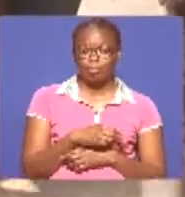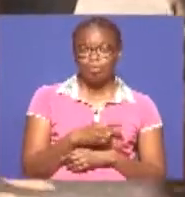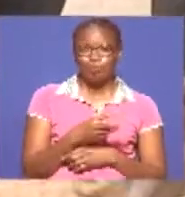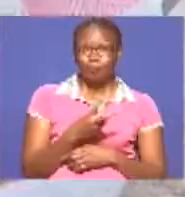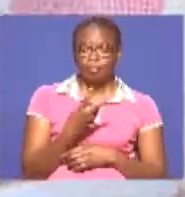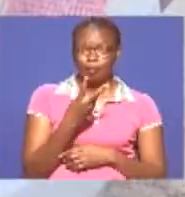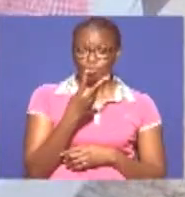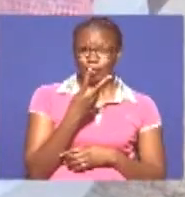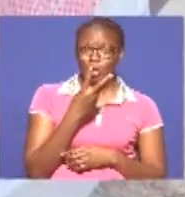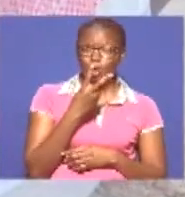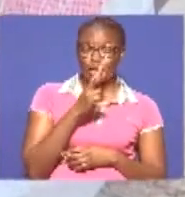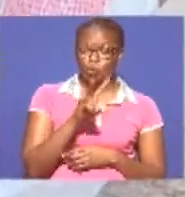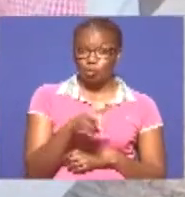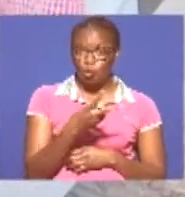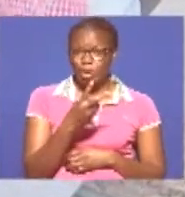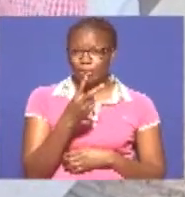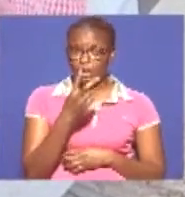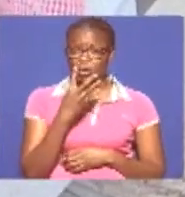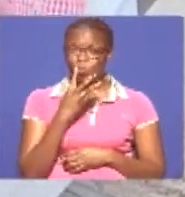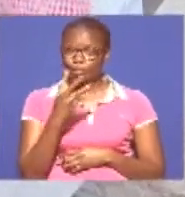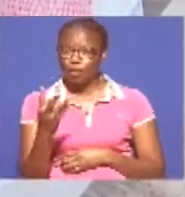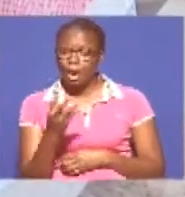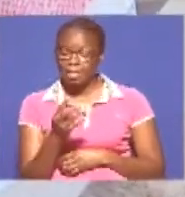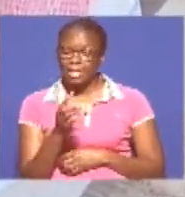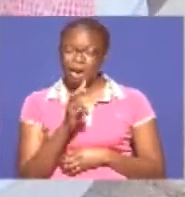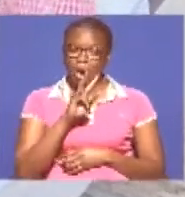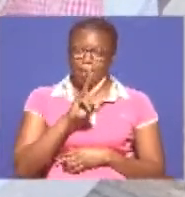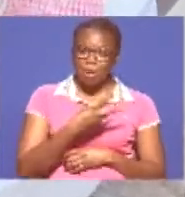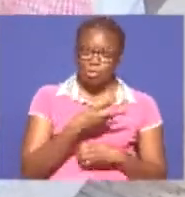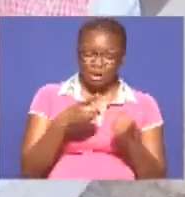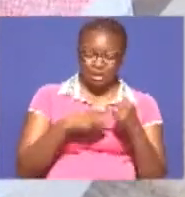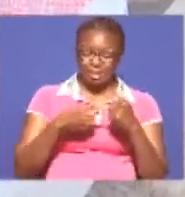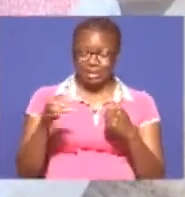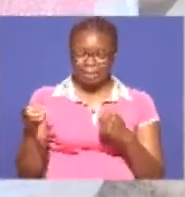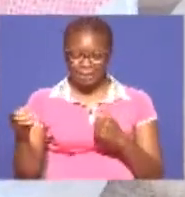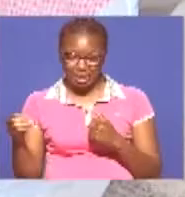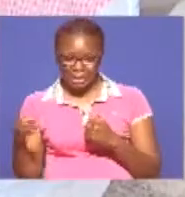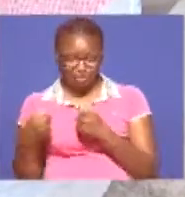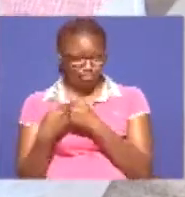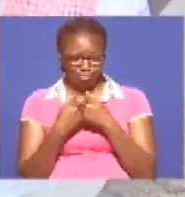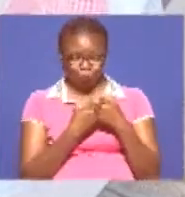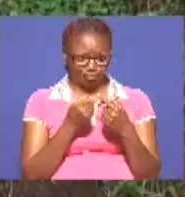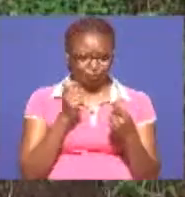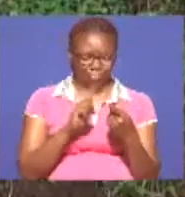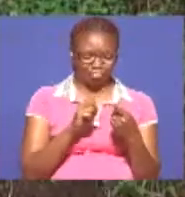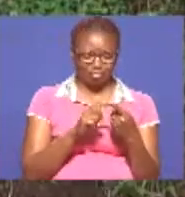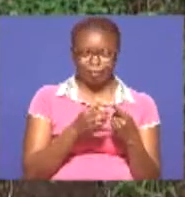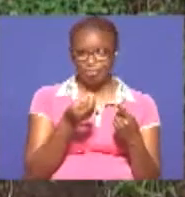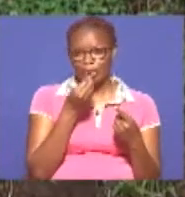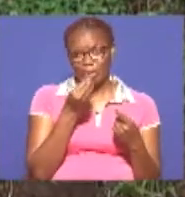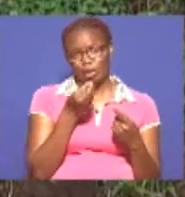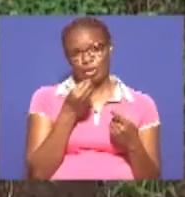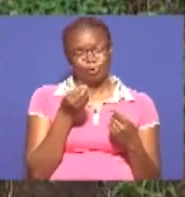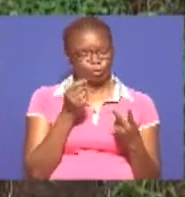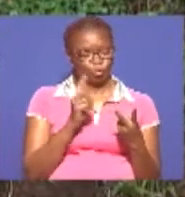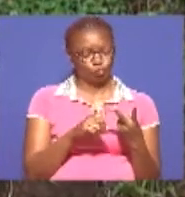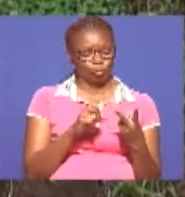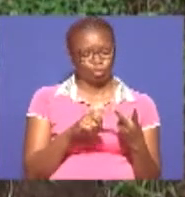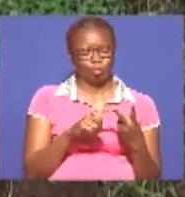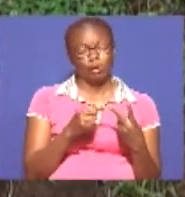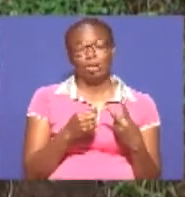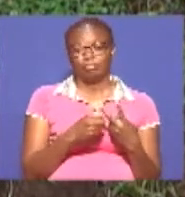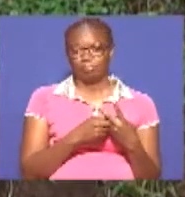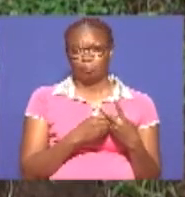Kwa hivo changamoto ya kwanza ni chakula Changamoto ya pili ni magojo ya vile ulivyo sema